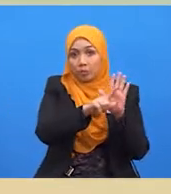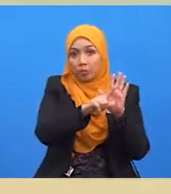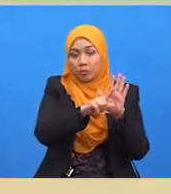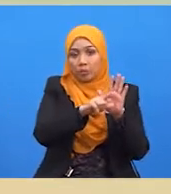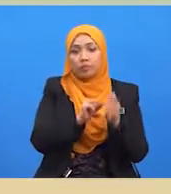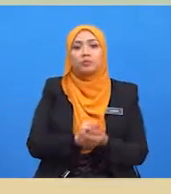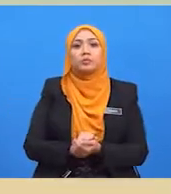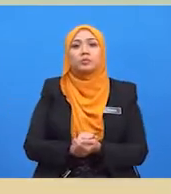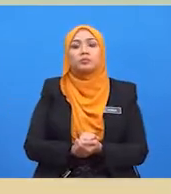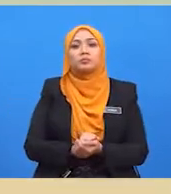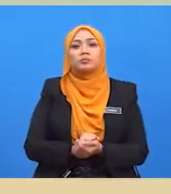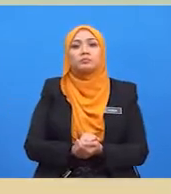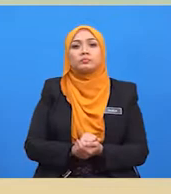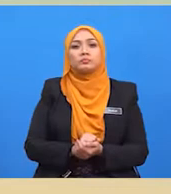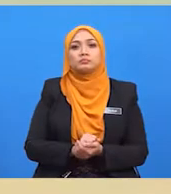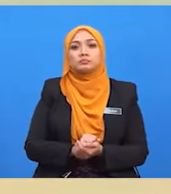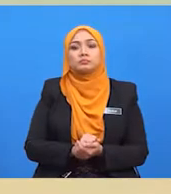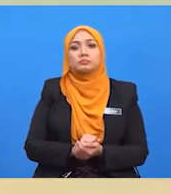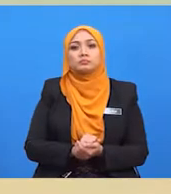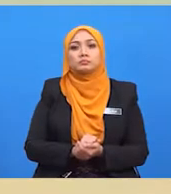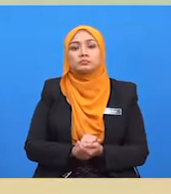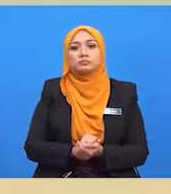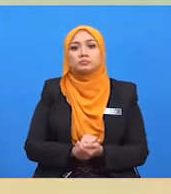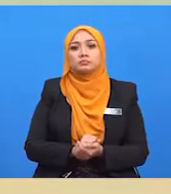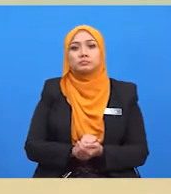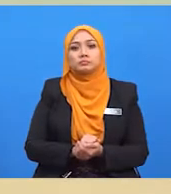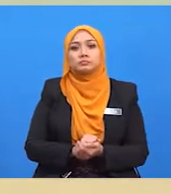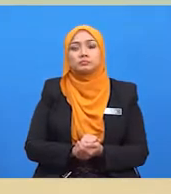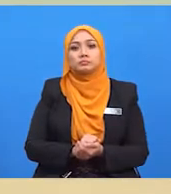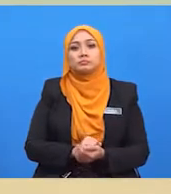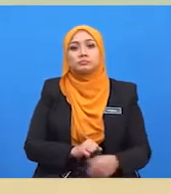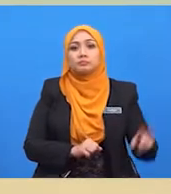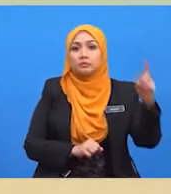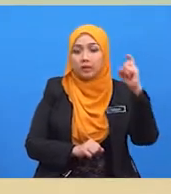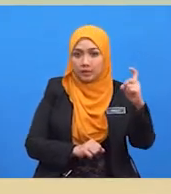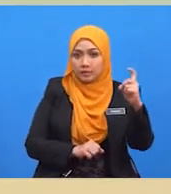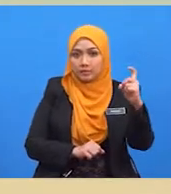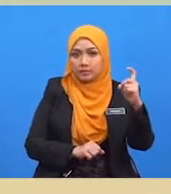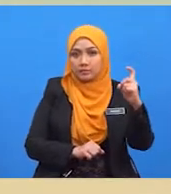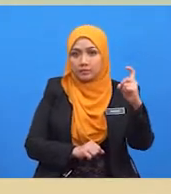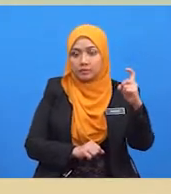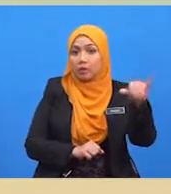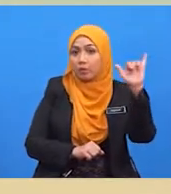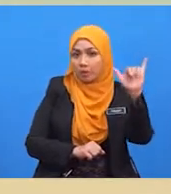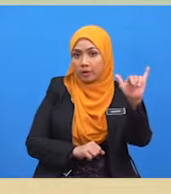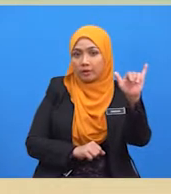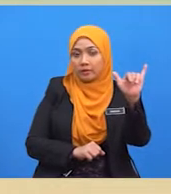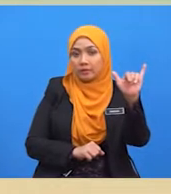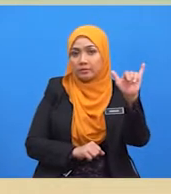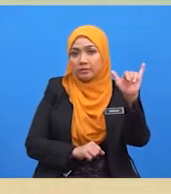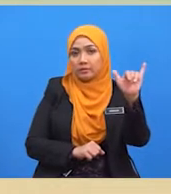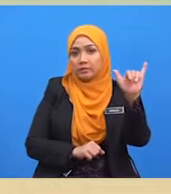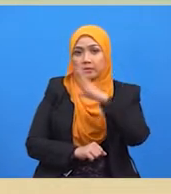Kita namakan model kereta dari negara A sebagai model X, model Y